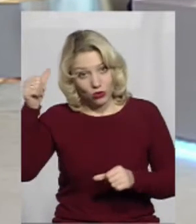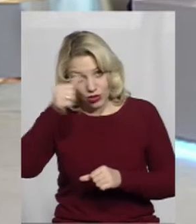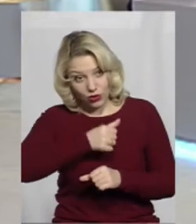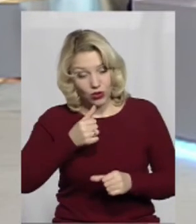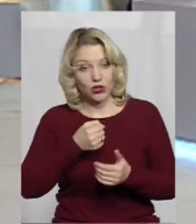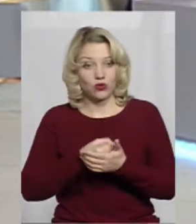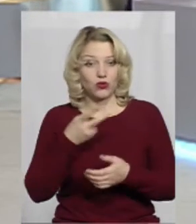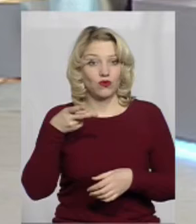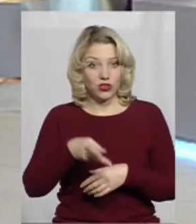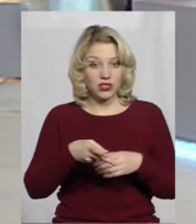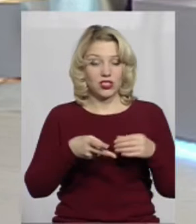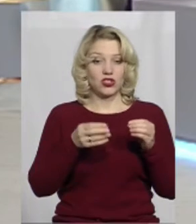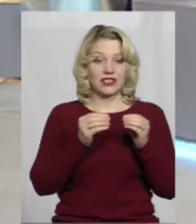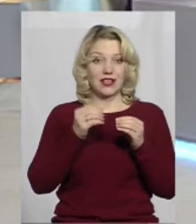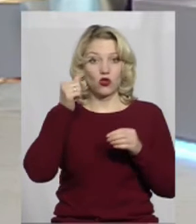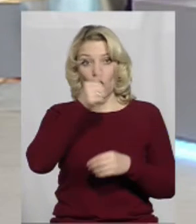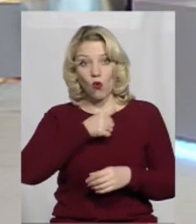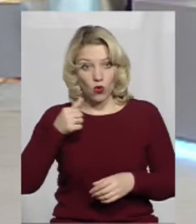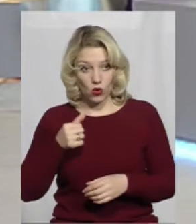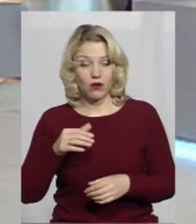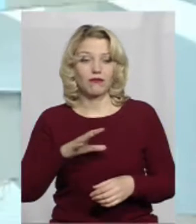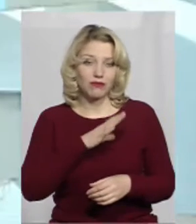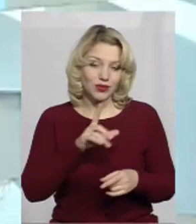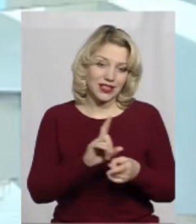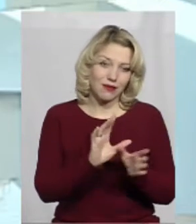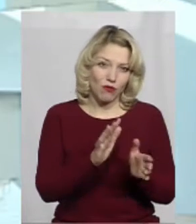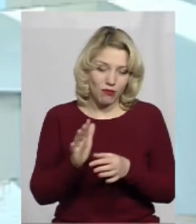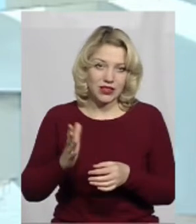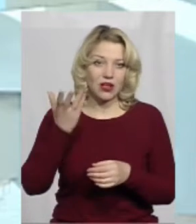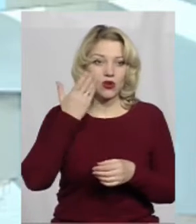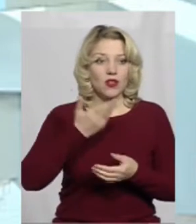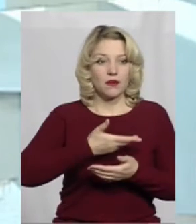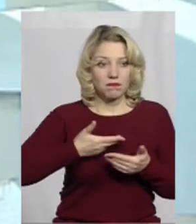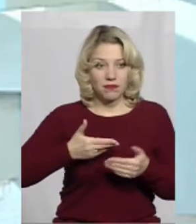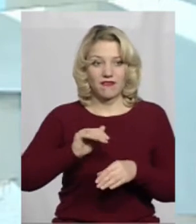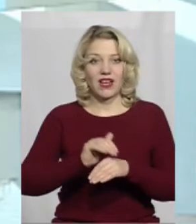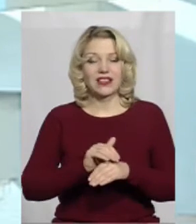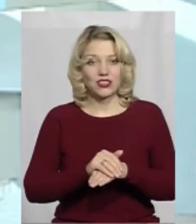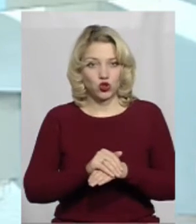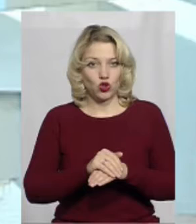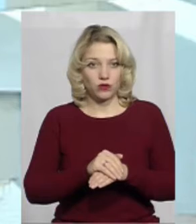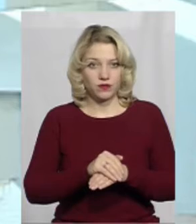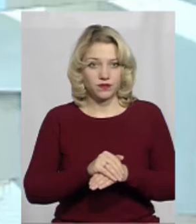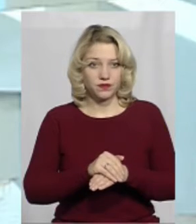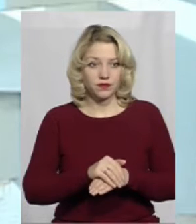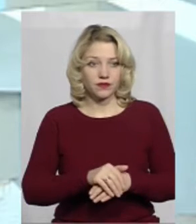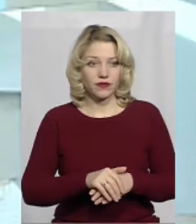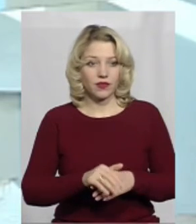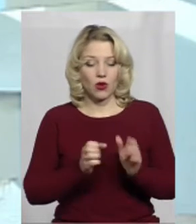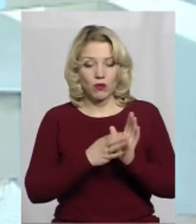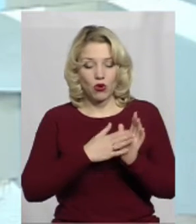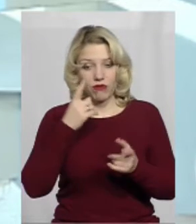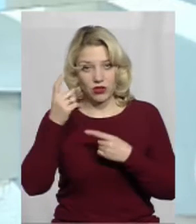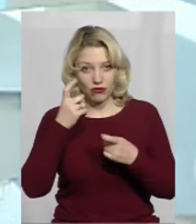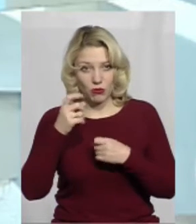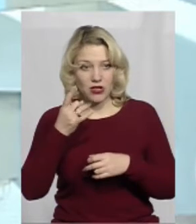до 2010 року, були такі моменти, коли ми фактично обліковували інформацію